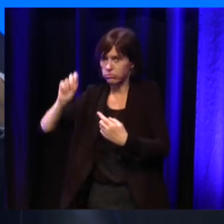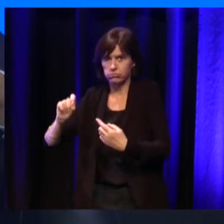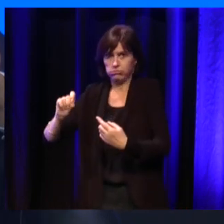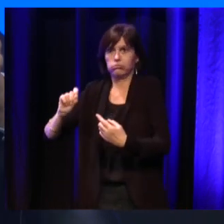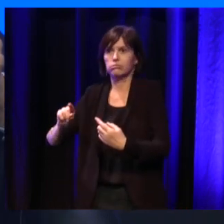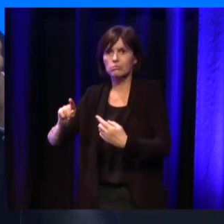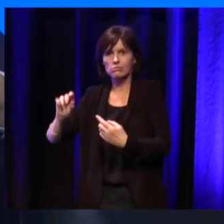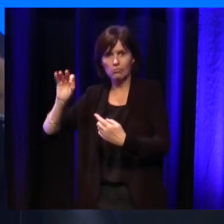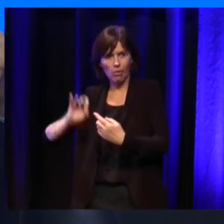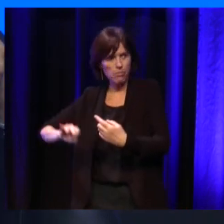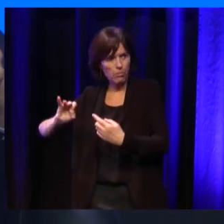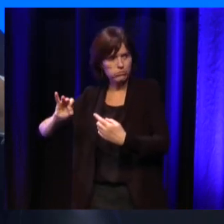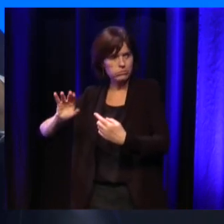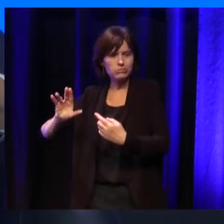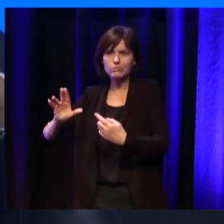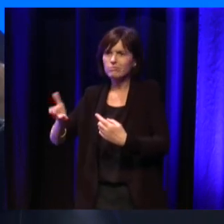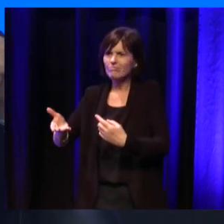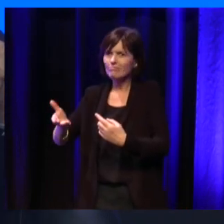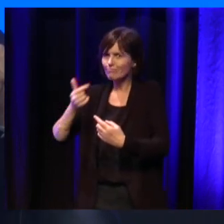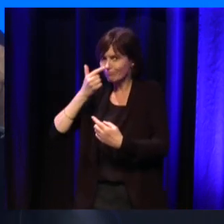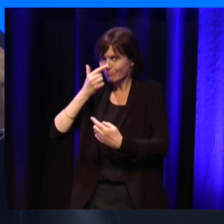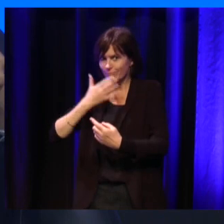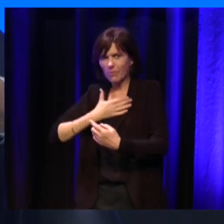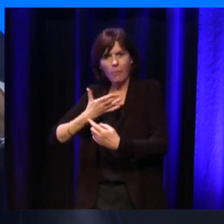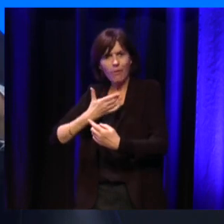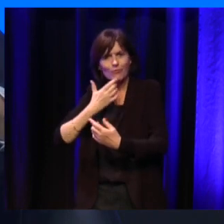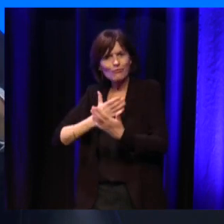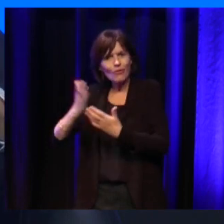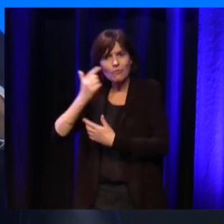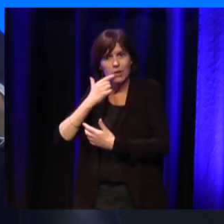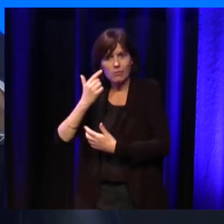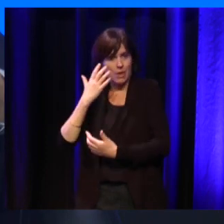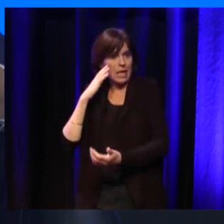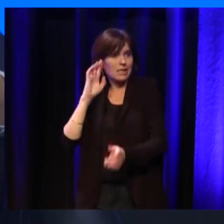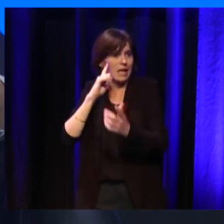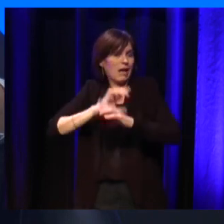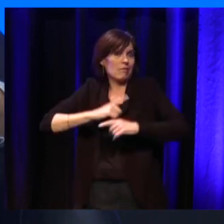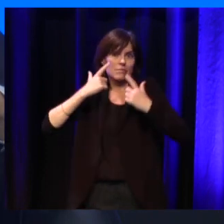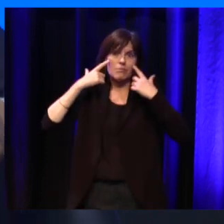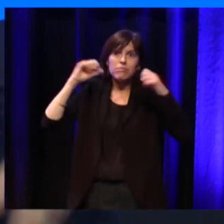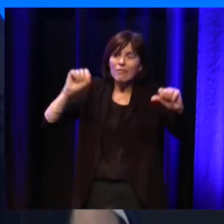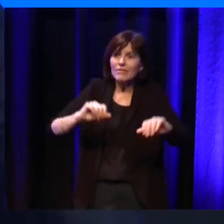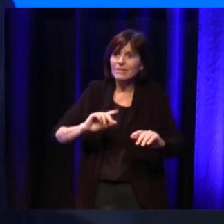Et donc, je pense que ce qu'on a voulu dire par là, c'est que c'était une évidence. Donc, cette évidence,